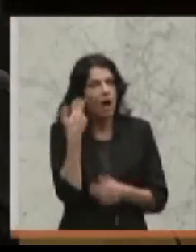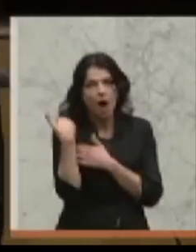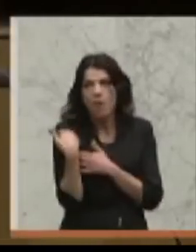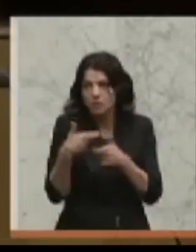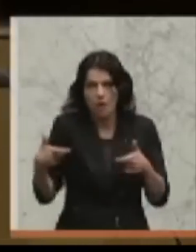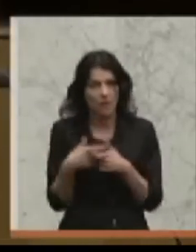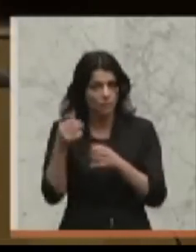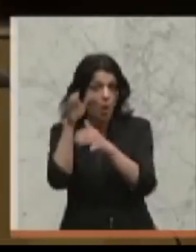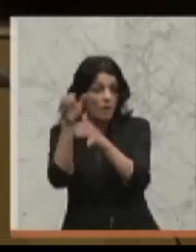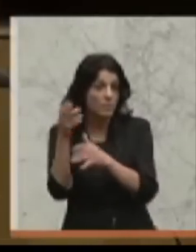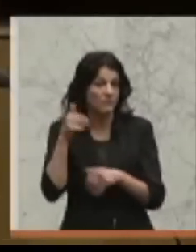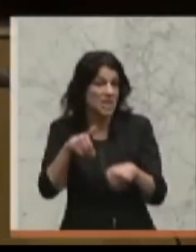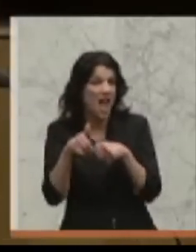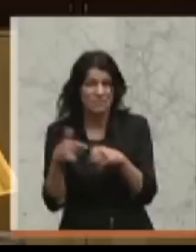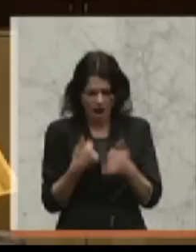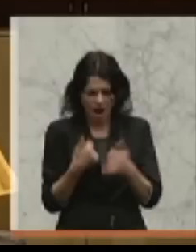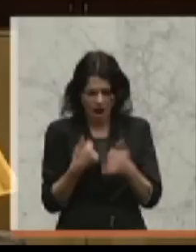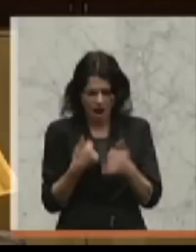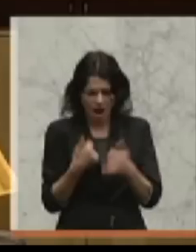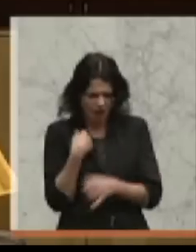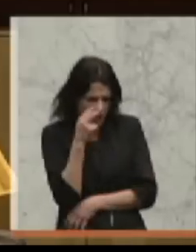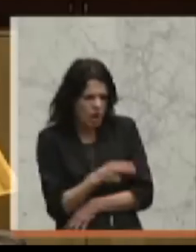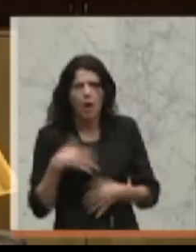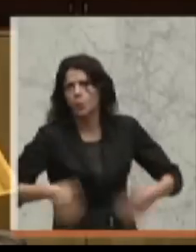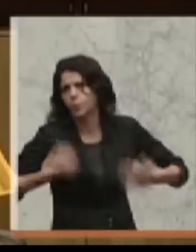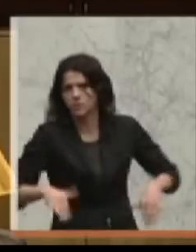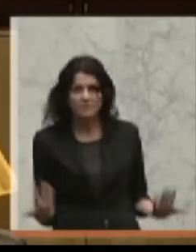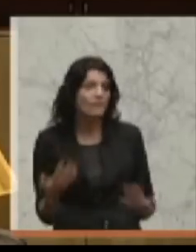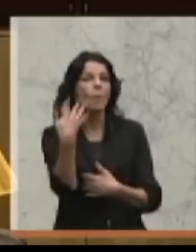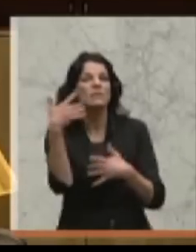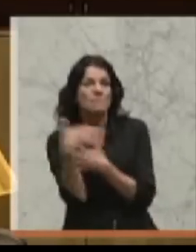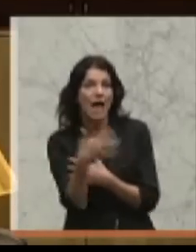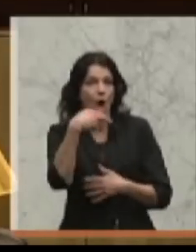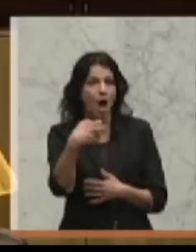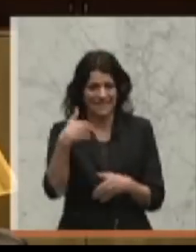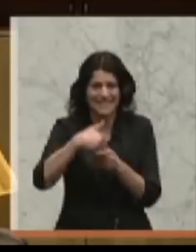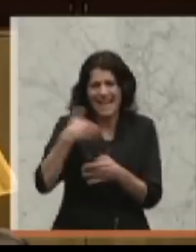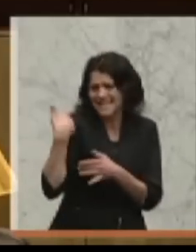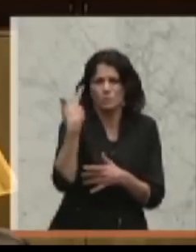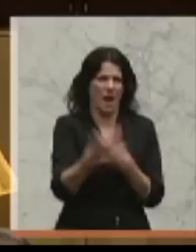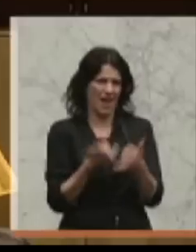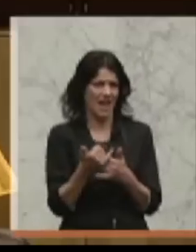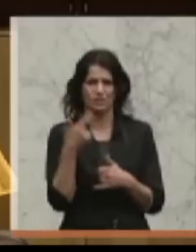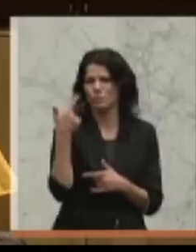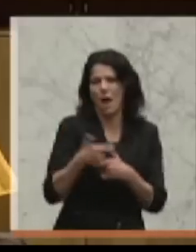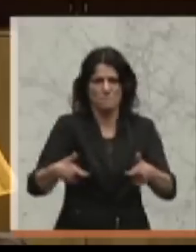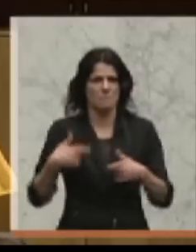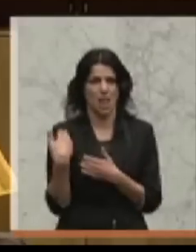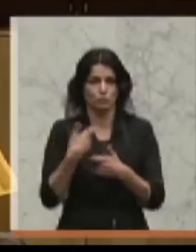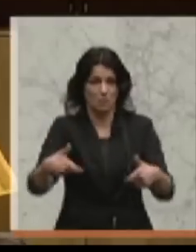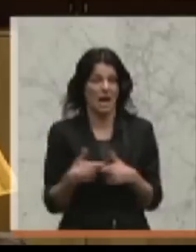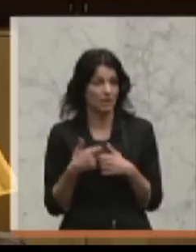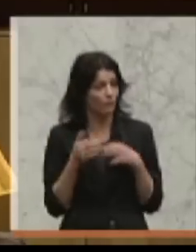ÖVP-Finanzminister der letzten Jahre anschaut. 50 Milliarden Euro innerhalb der letzten zwei Jahre mit zwei Belastungspaketen, wo sie die